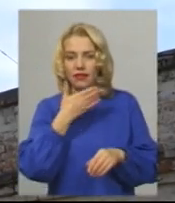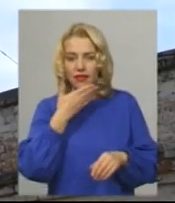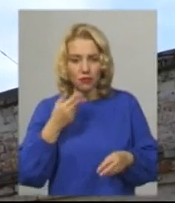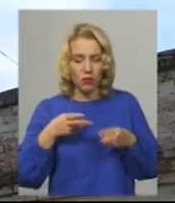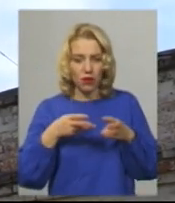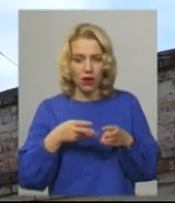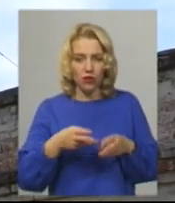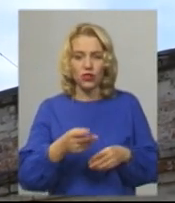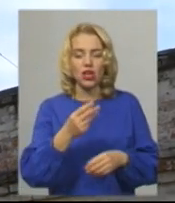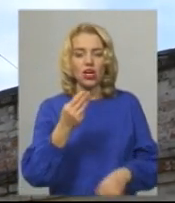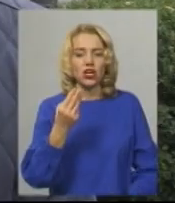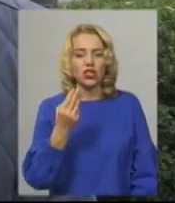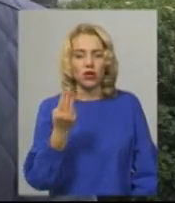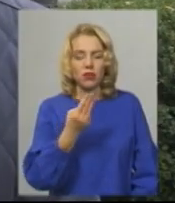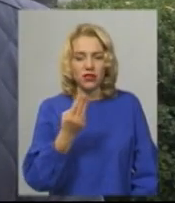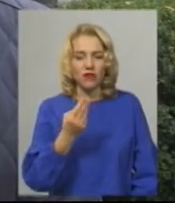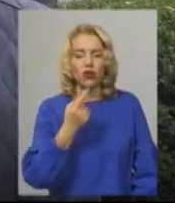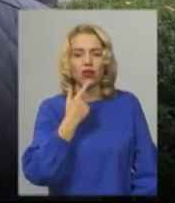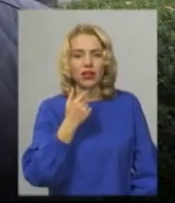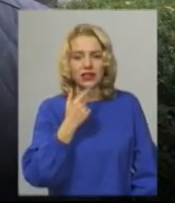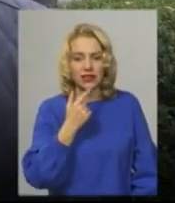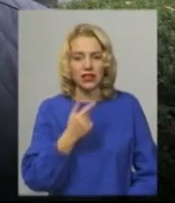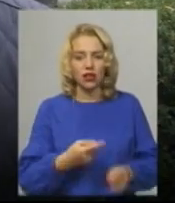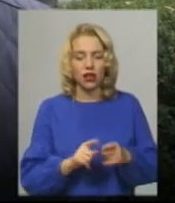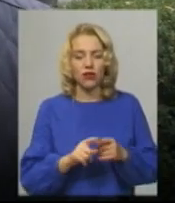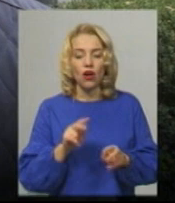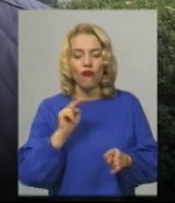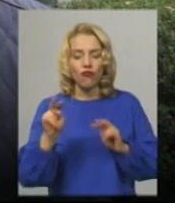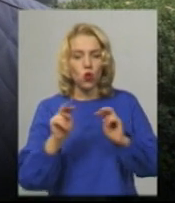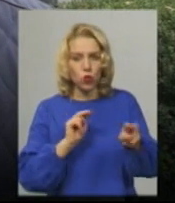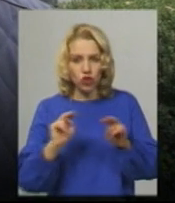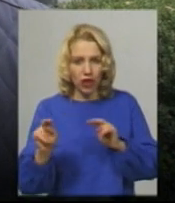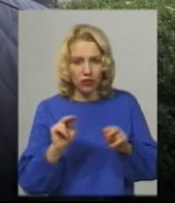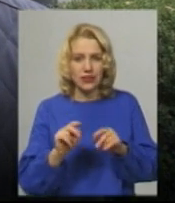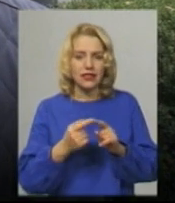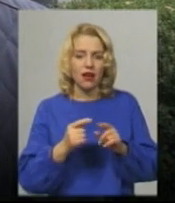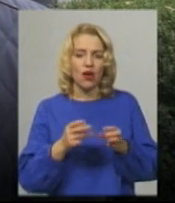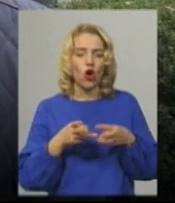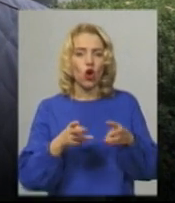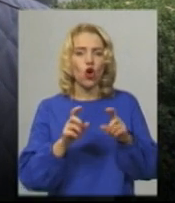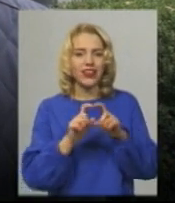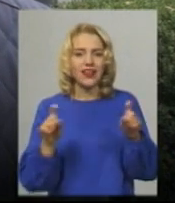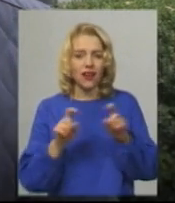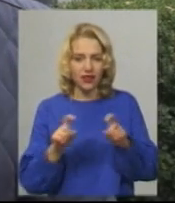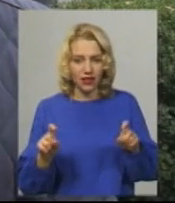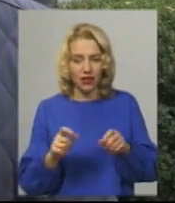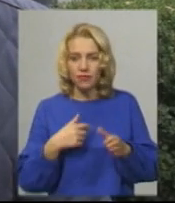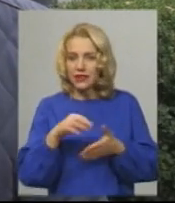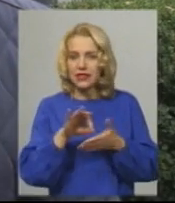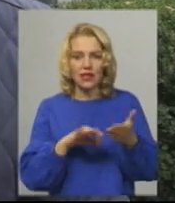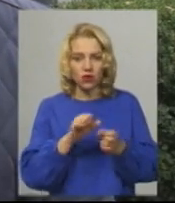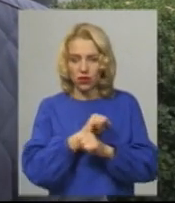Волочеську, додає Сергій Дашковський. Включаються котельні почергово, їх, по-перше, не можна включити всі зразу,